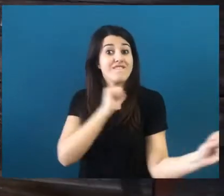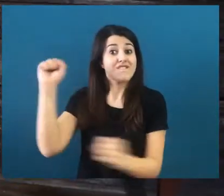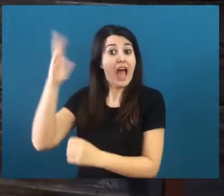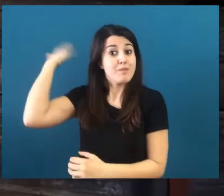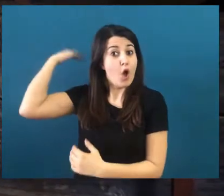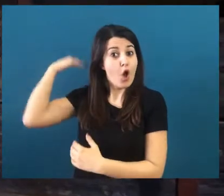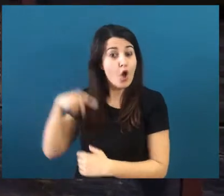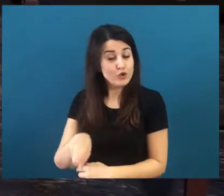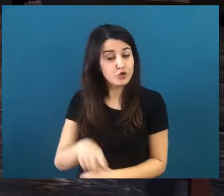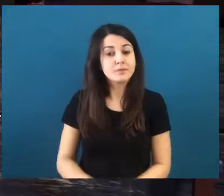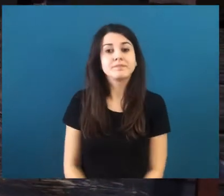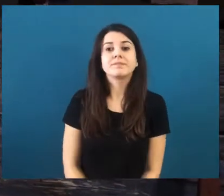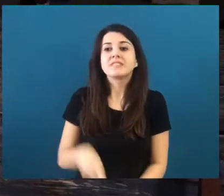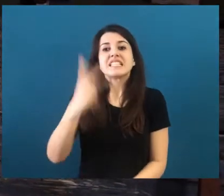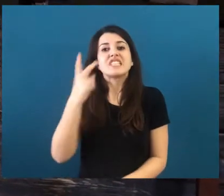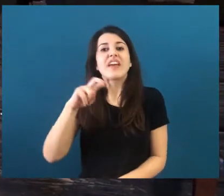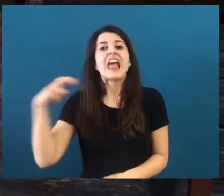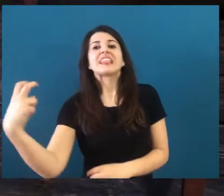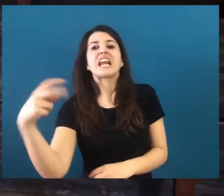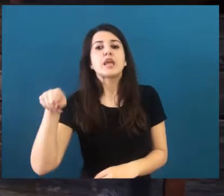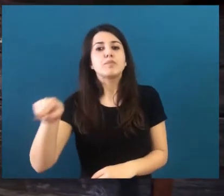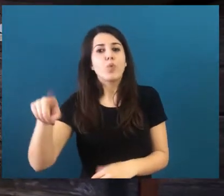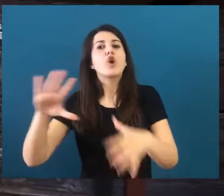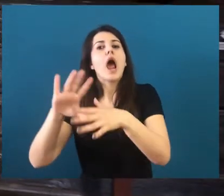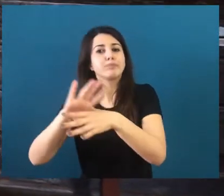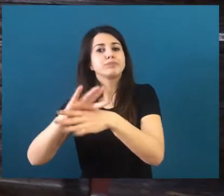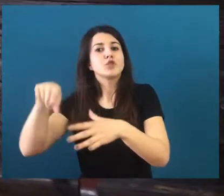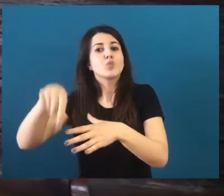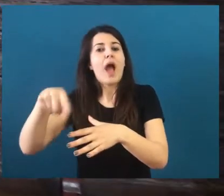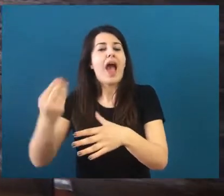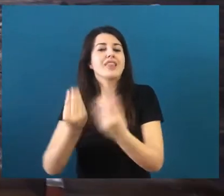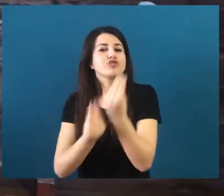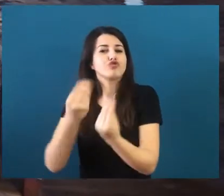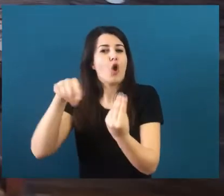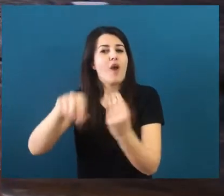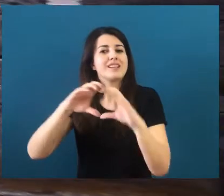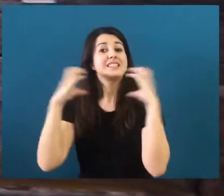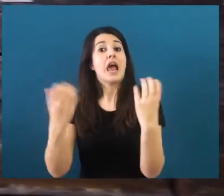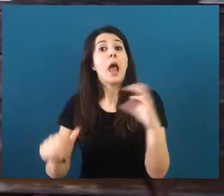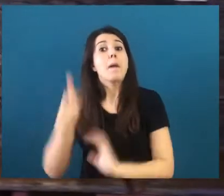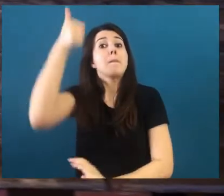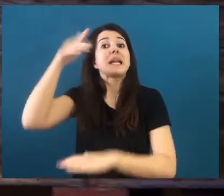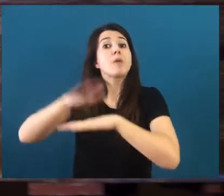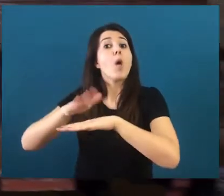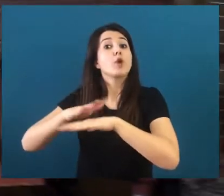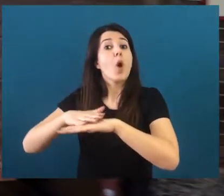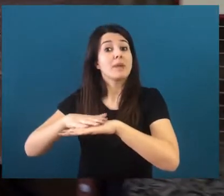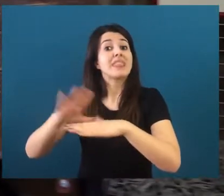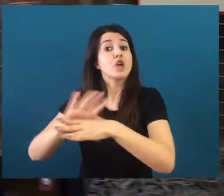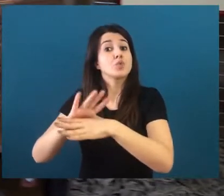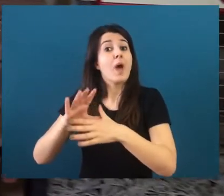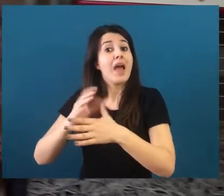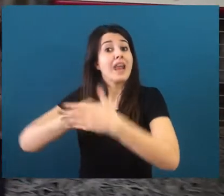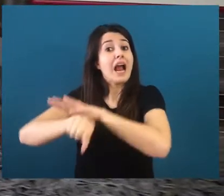Questa che vi mostro è parte della tribuna dello stadio Philadelphia, primo stadio di proprietà di una squadra di calcio